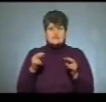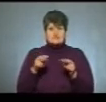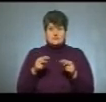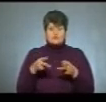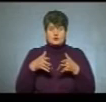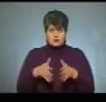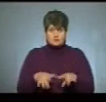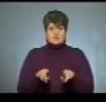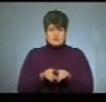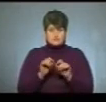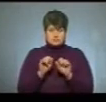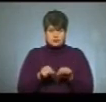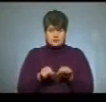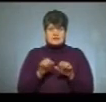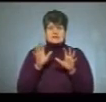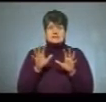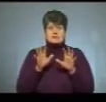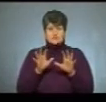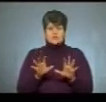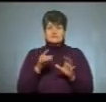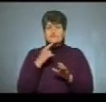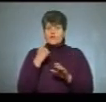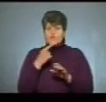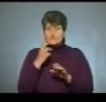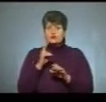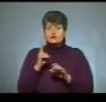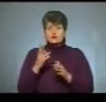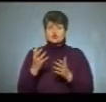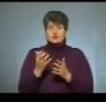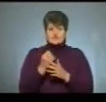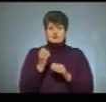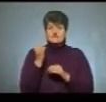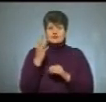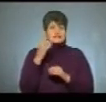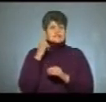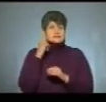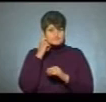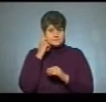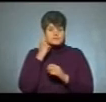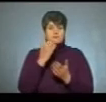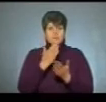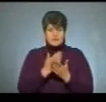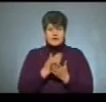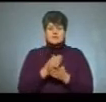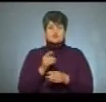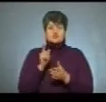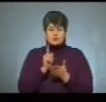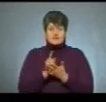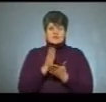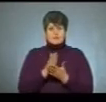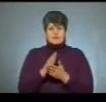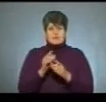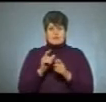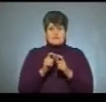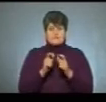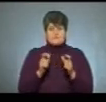народження також. Справа в тому, що законодавство гласить, що хто досягнув 14-річного віку, має зобов'язаний мати ID-картку.